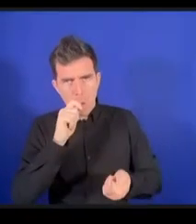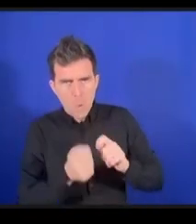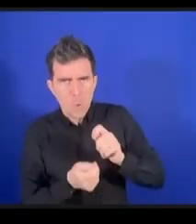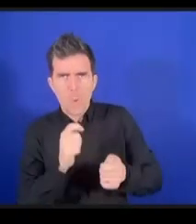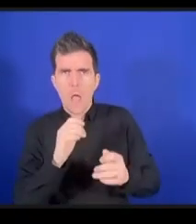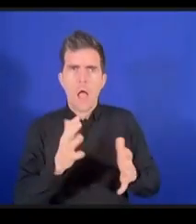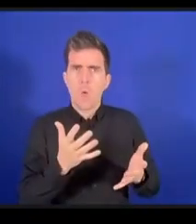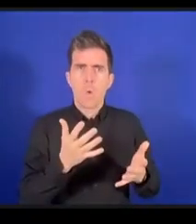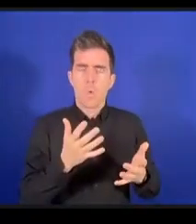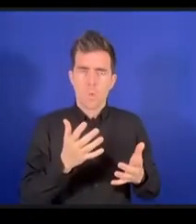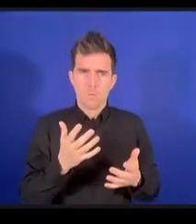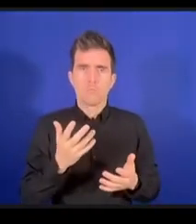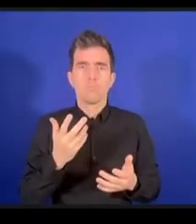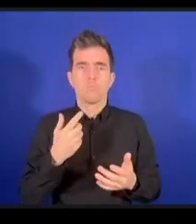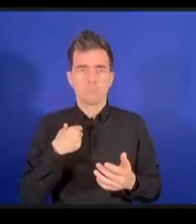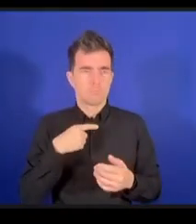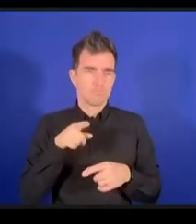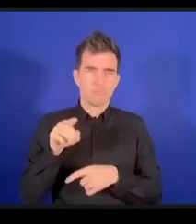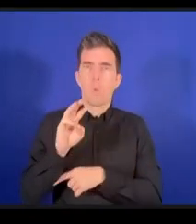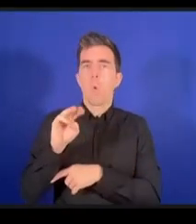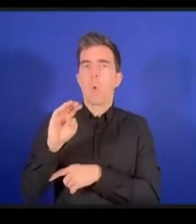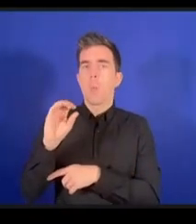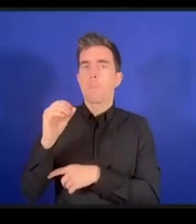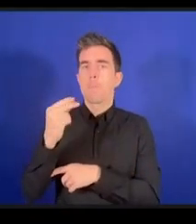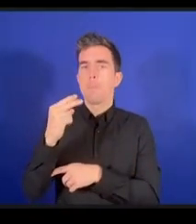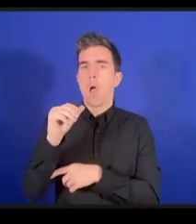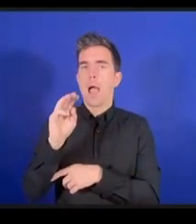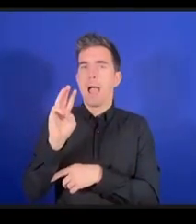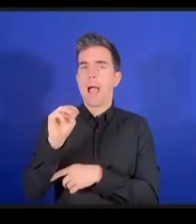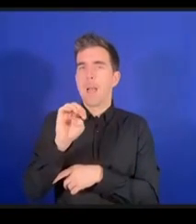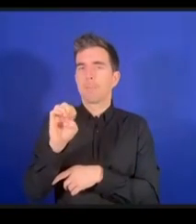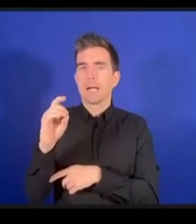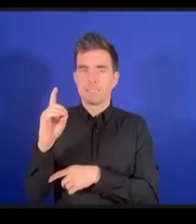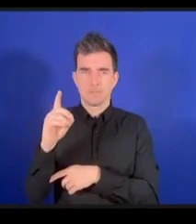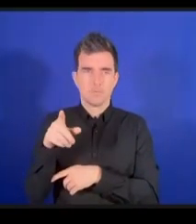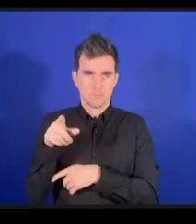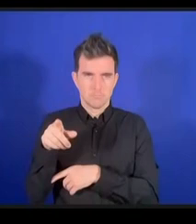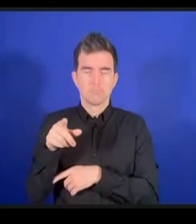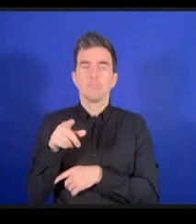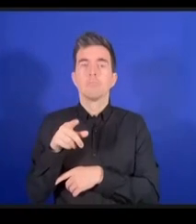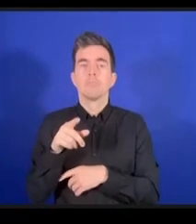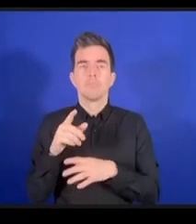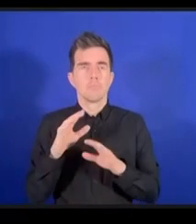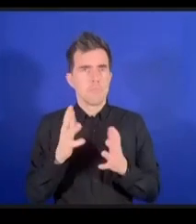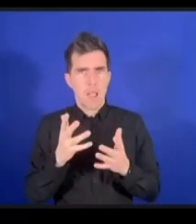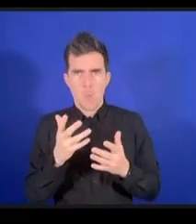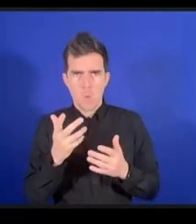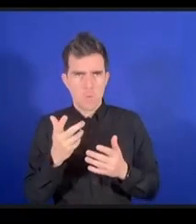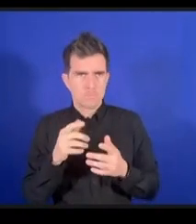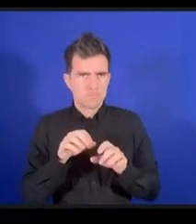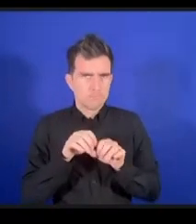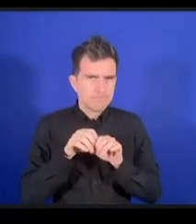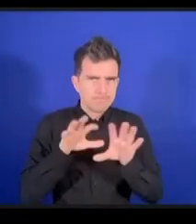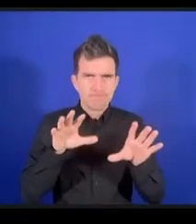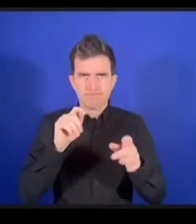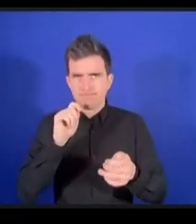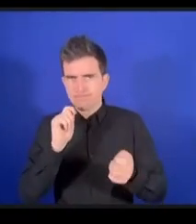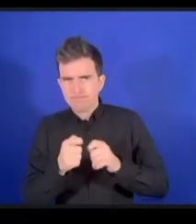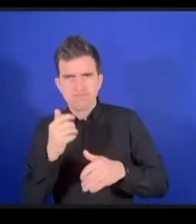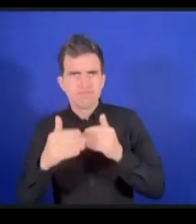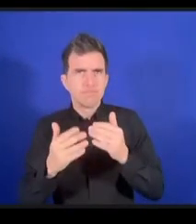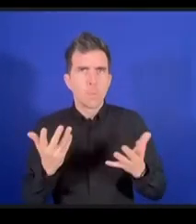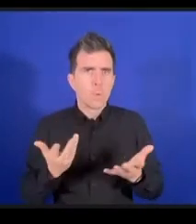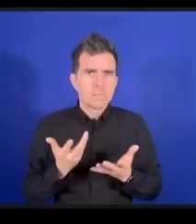travaux et le débat est ouvert maintenant pour les autres membres du panel vous avez peut-être des exemples